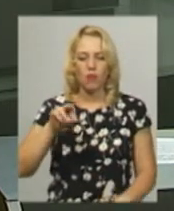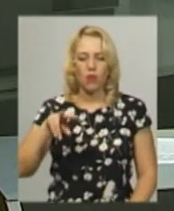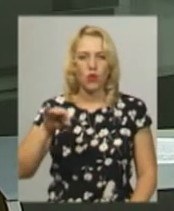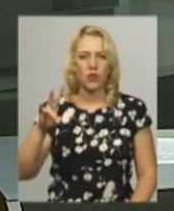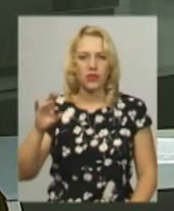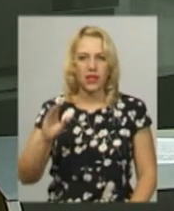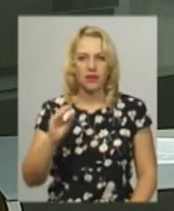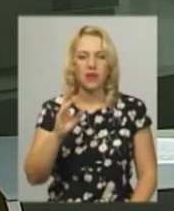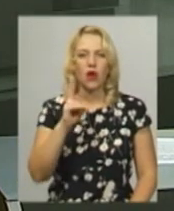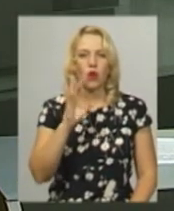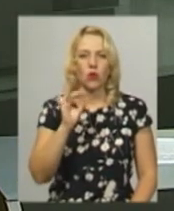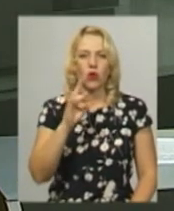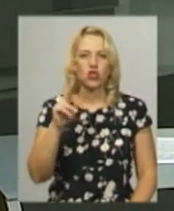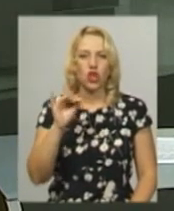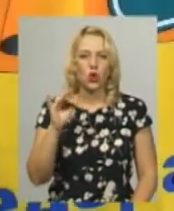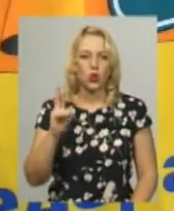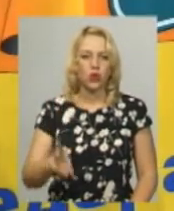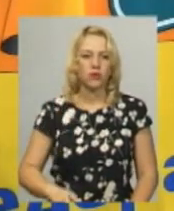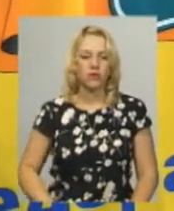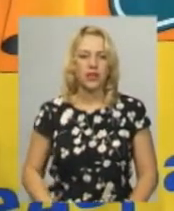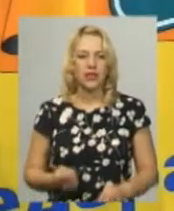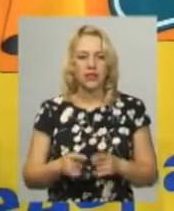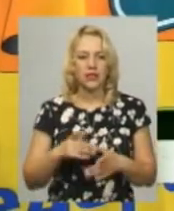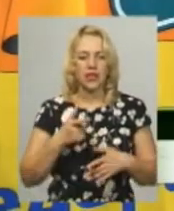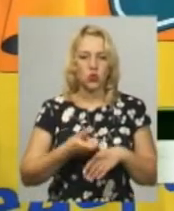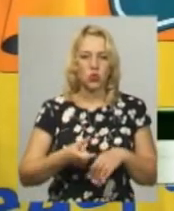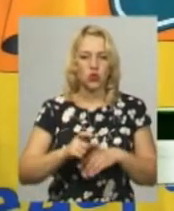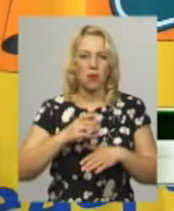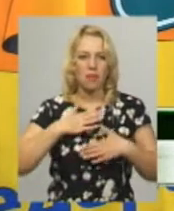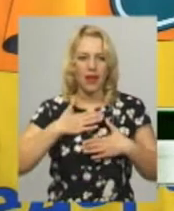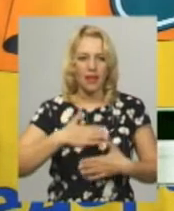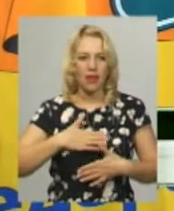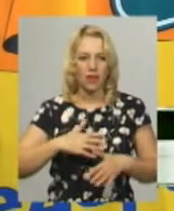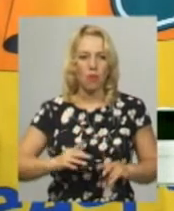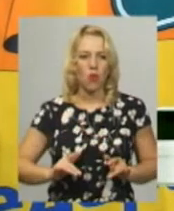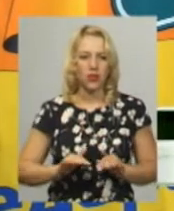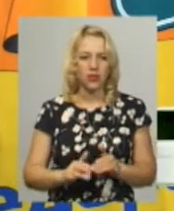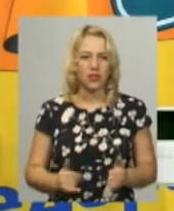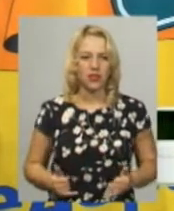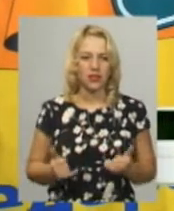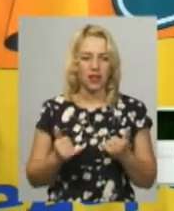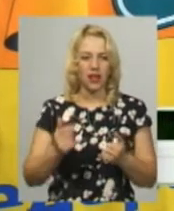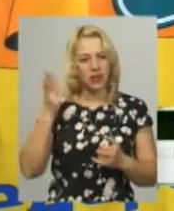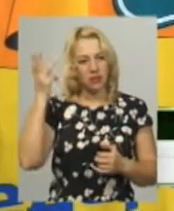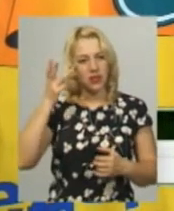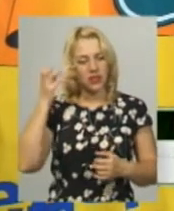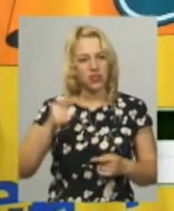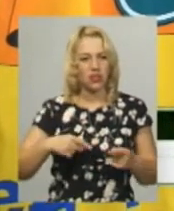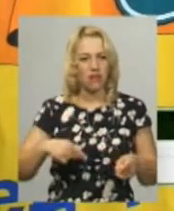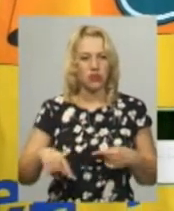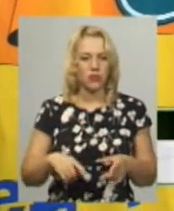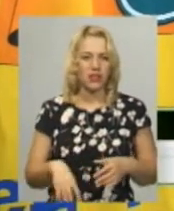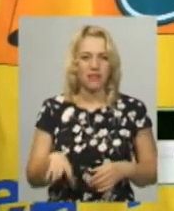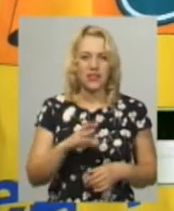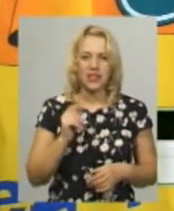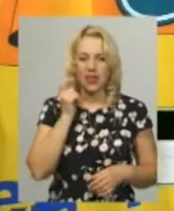Владислав Кучерук. Це дуже приємна подія для Хмельниччини футбольній, для всієї